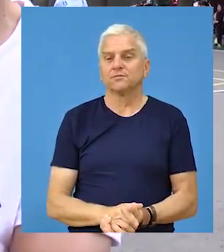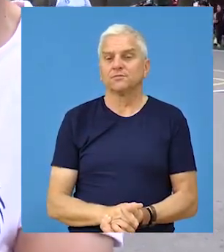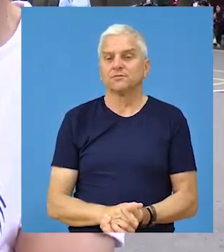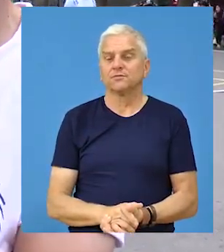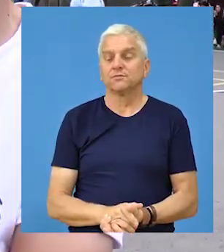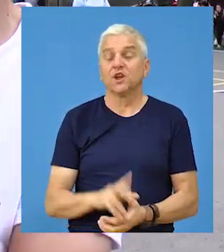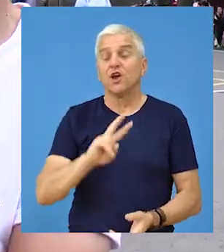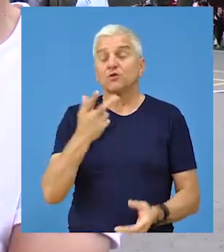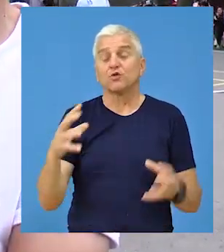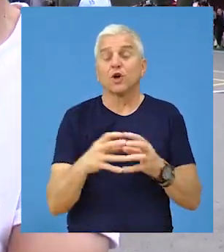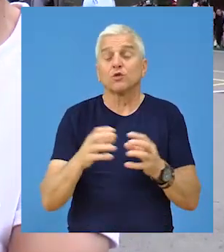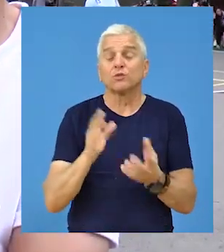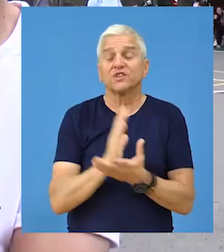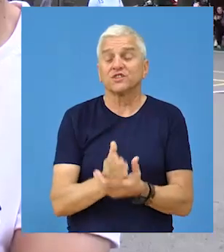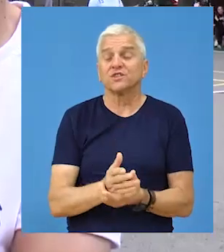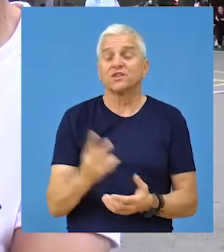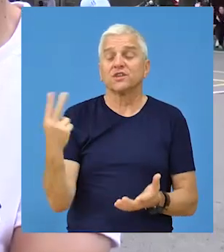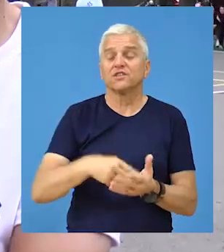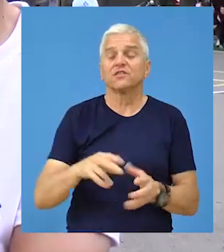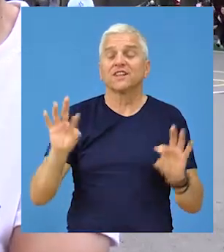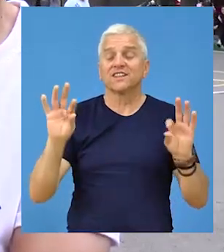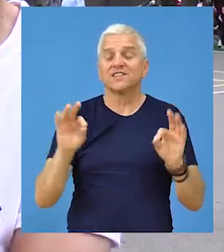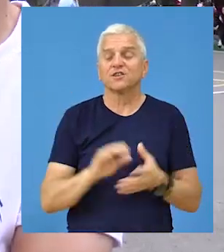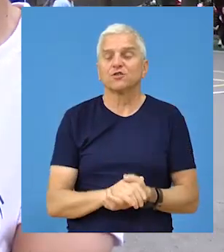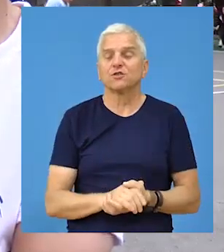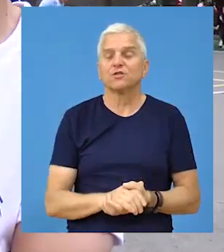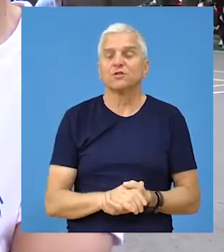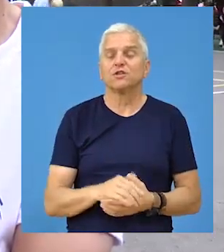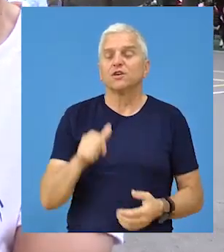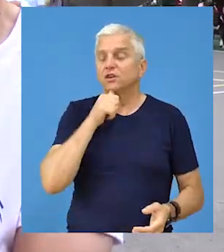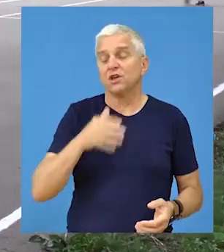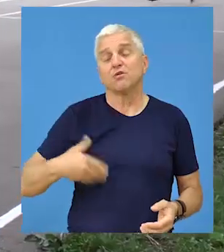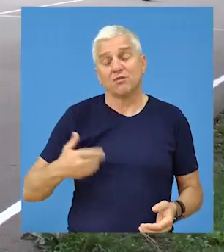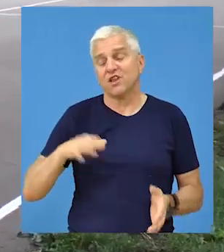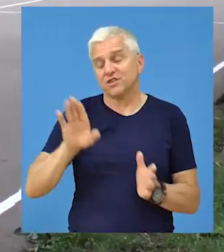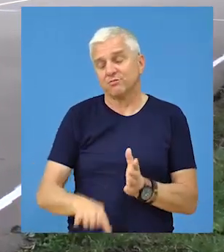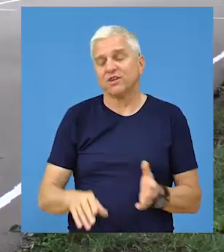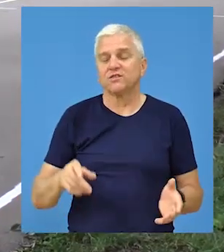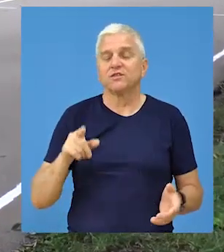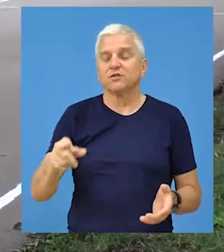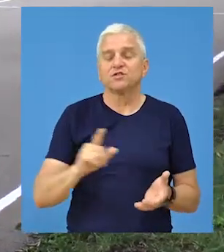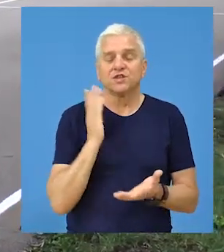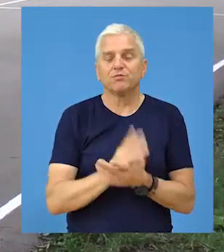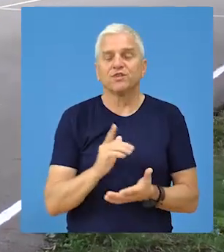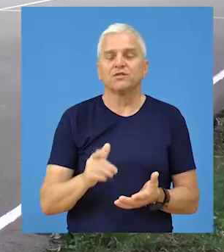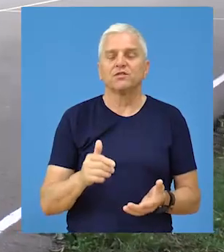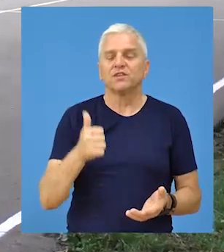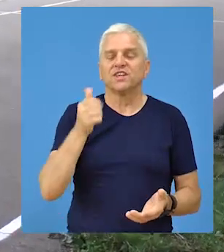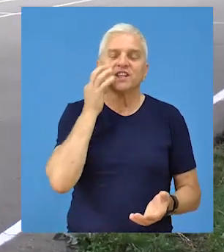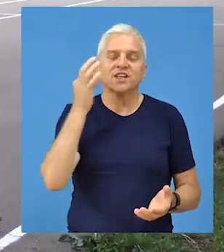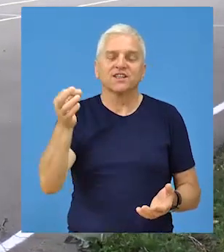kategorija i druga kategorija će biti 2010 i mlađe. To će se igrati u terminu